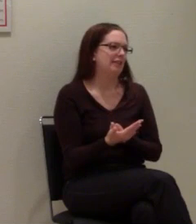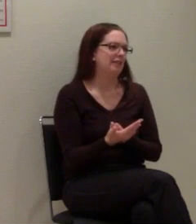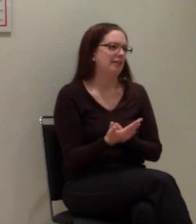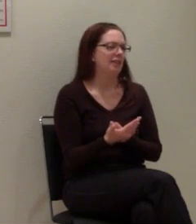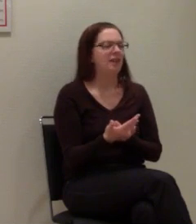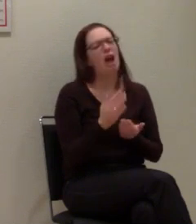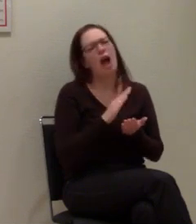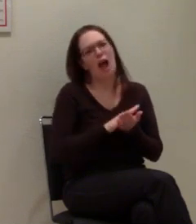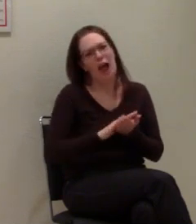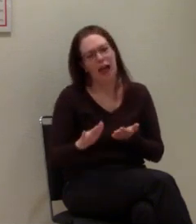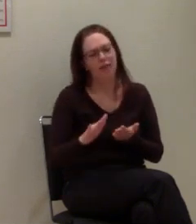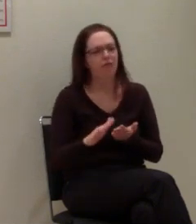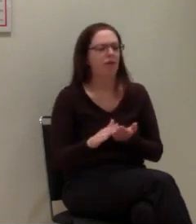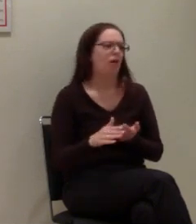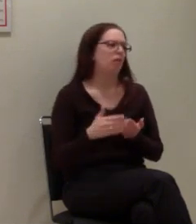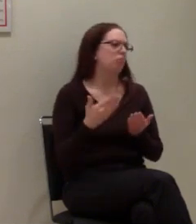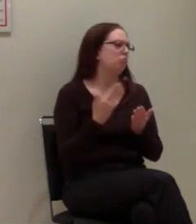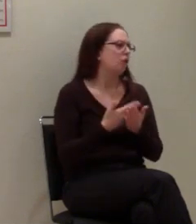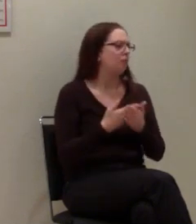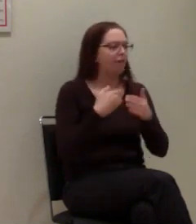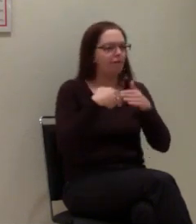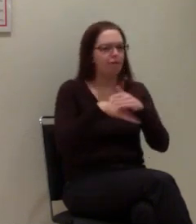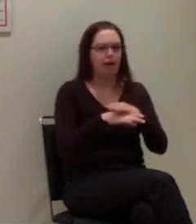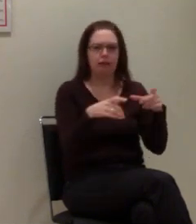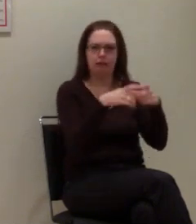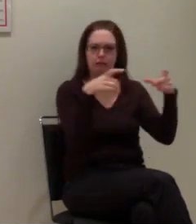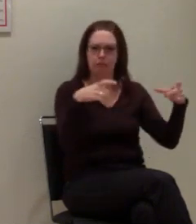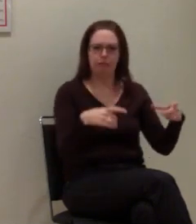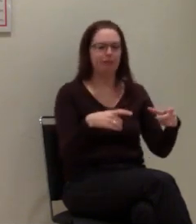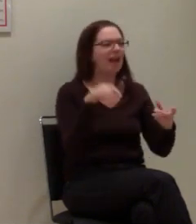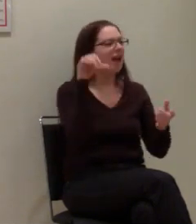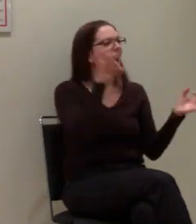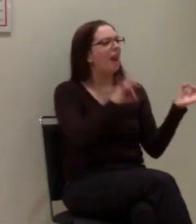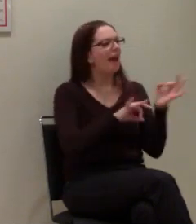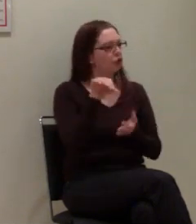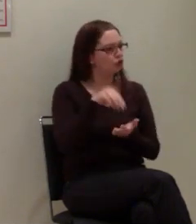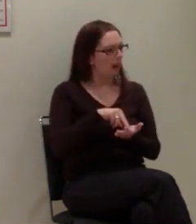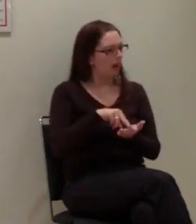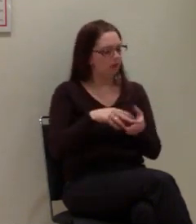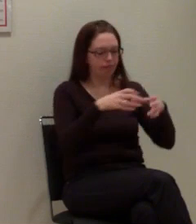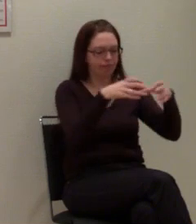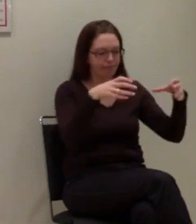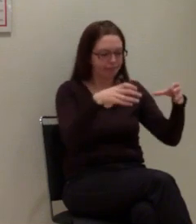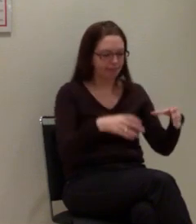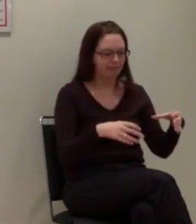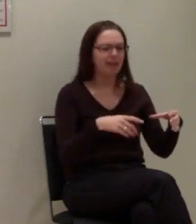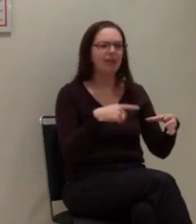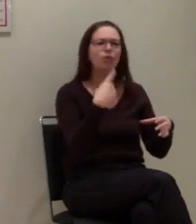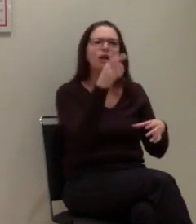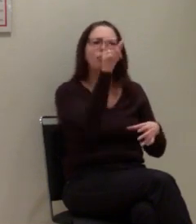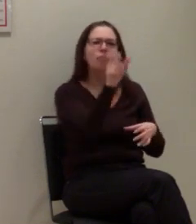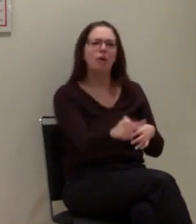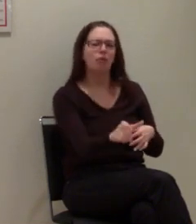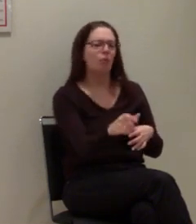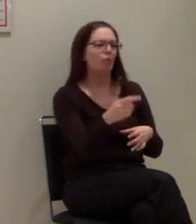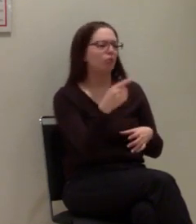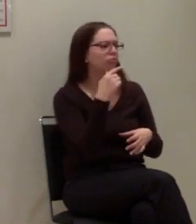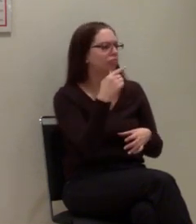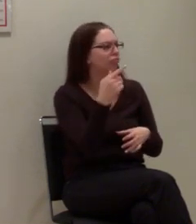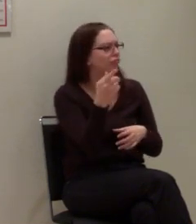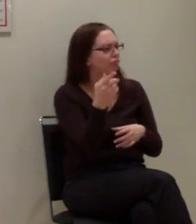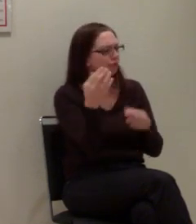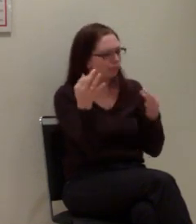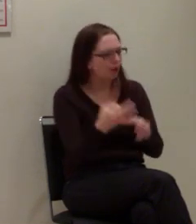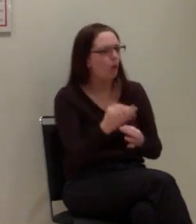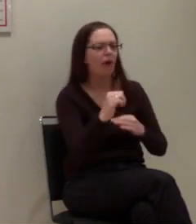ist, man kann einfach ein Faxgerät in jede Leitstelle reinstellen, auf die 112 dann einen Fax schicken lassen